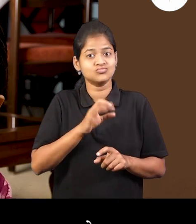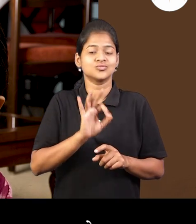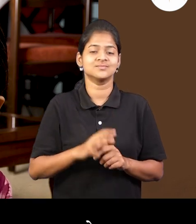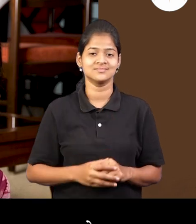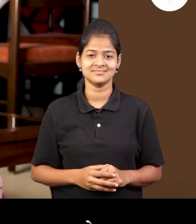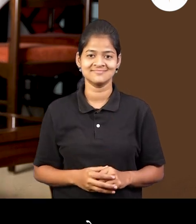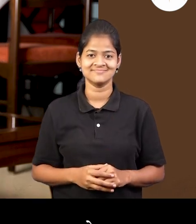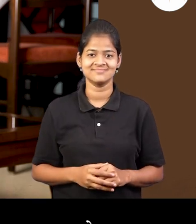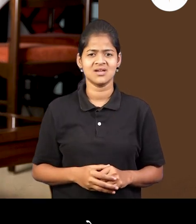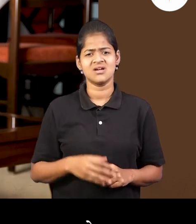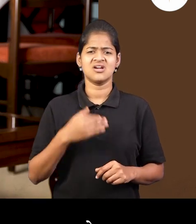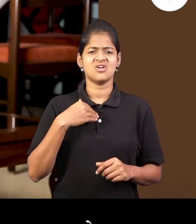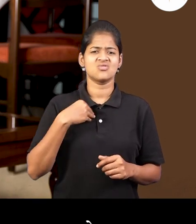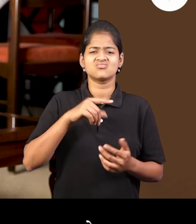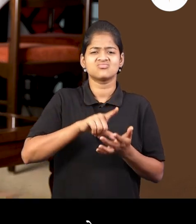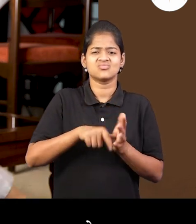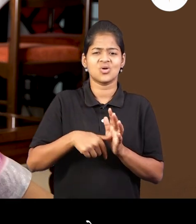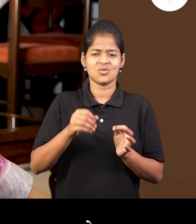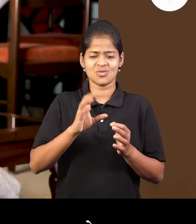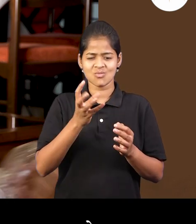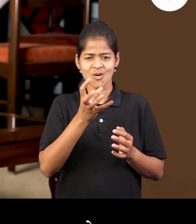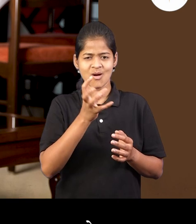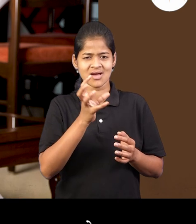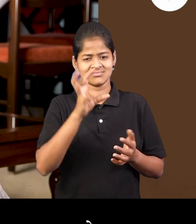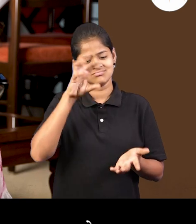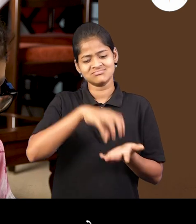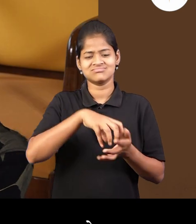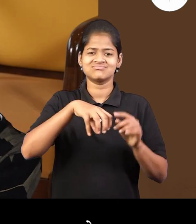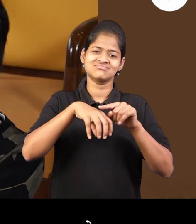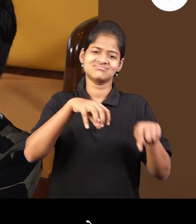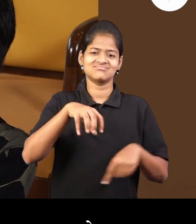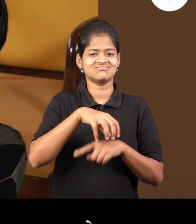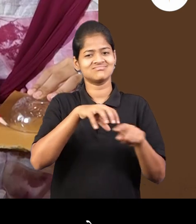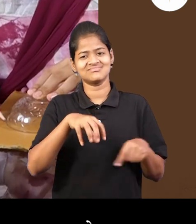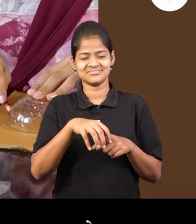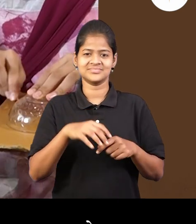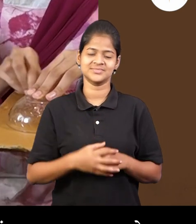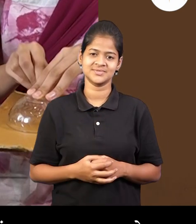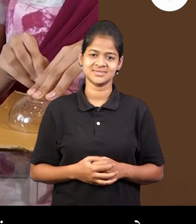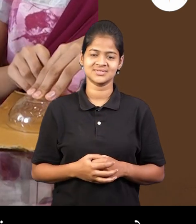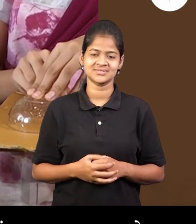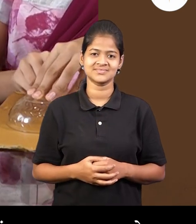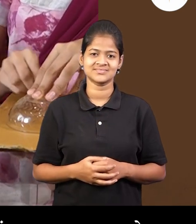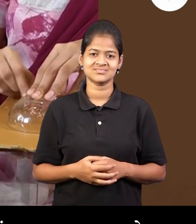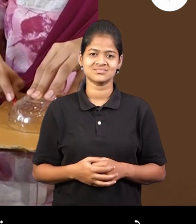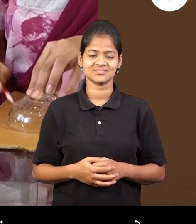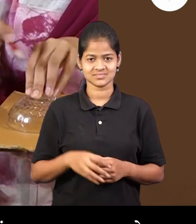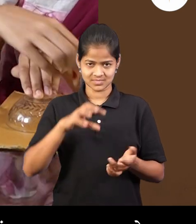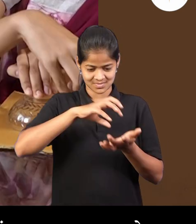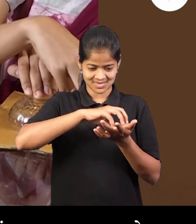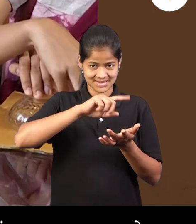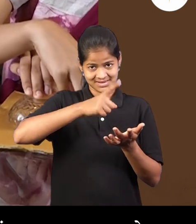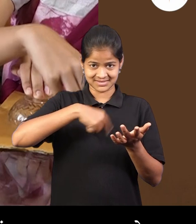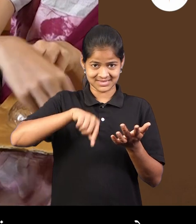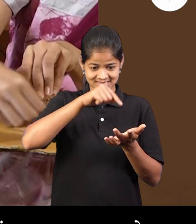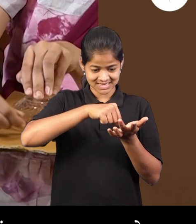माझा कड़ी कमपास नाई है, मी बोल वा परते हाँ, आता हाई इकड़े कमपास चाहनी